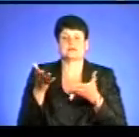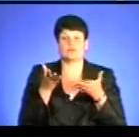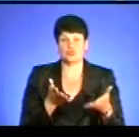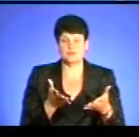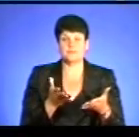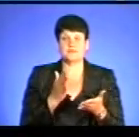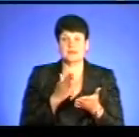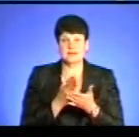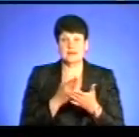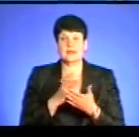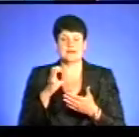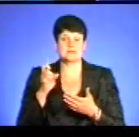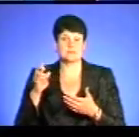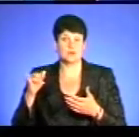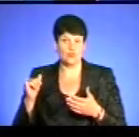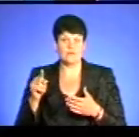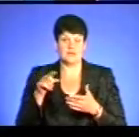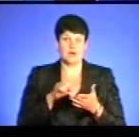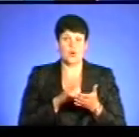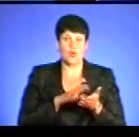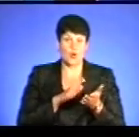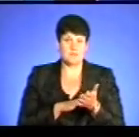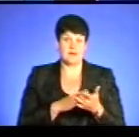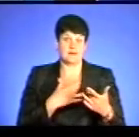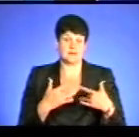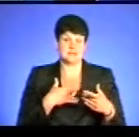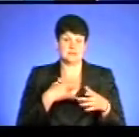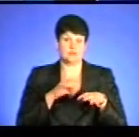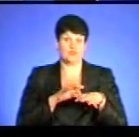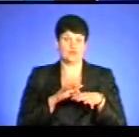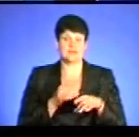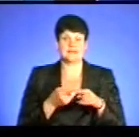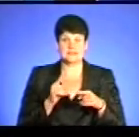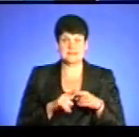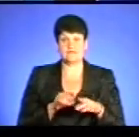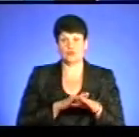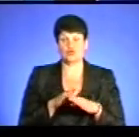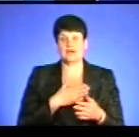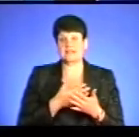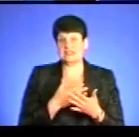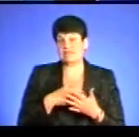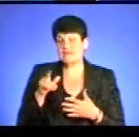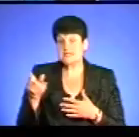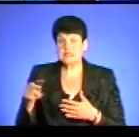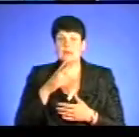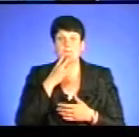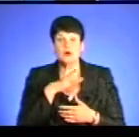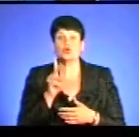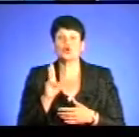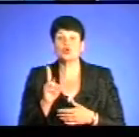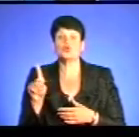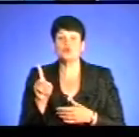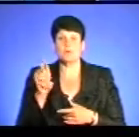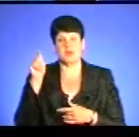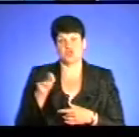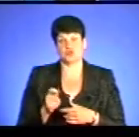БУ. Цей контроль і облік артистів не ведеться. Тому це функція виконує громадянське суспільство, активісти, які бачать, хто до нас приїжджає